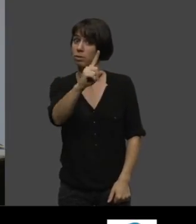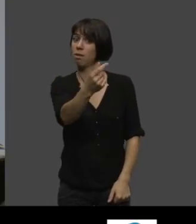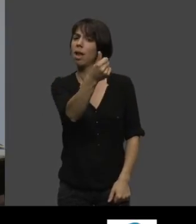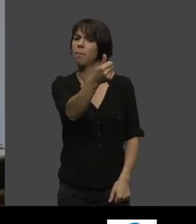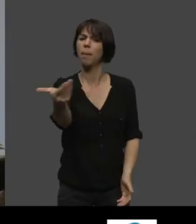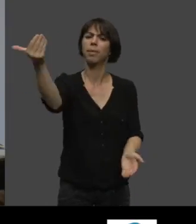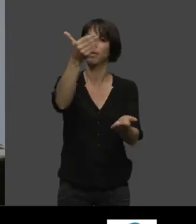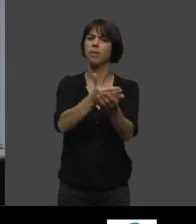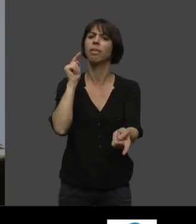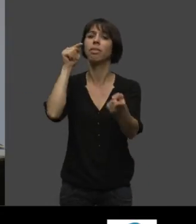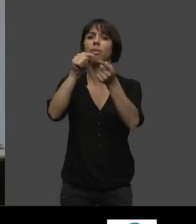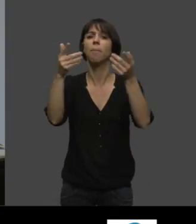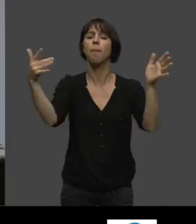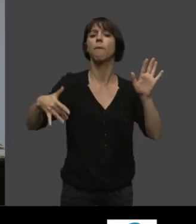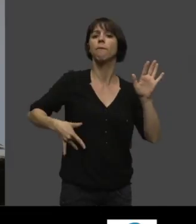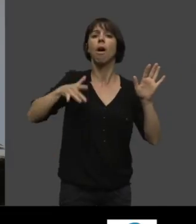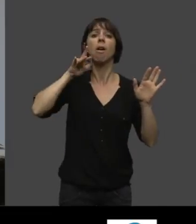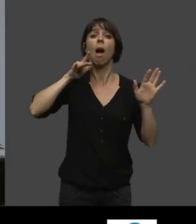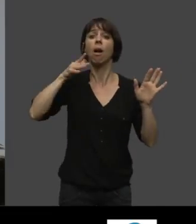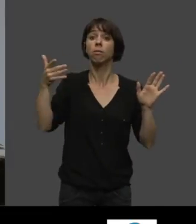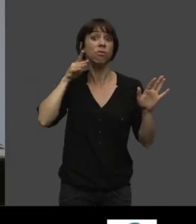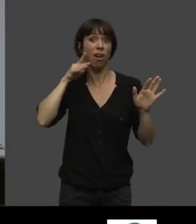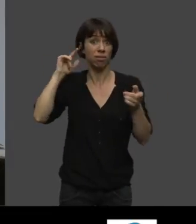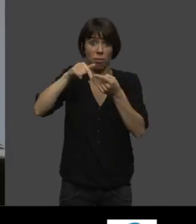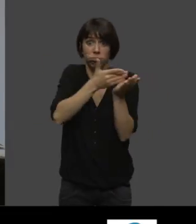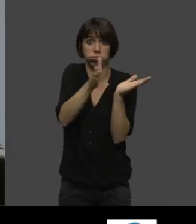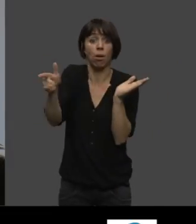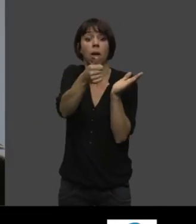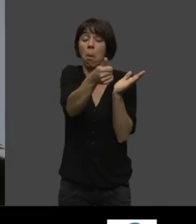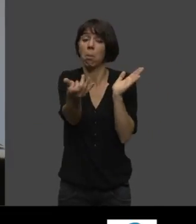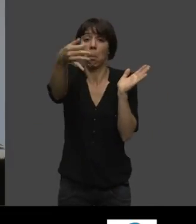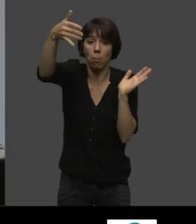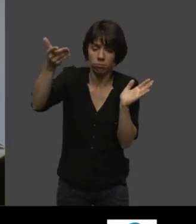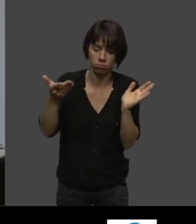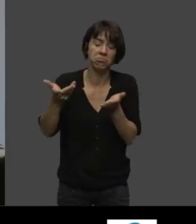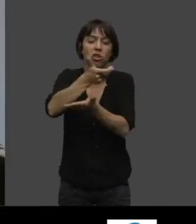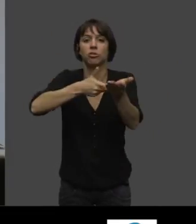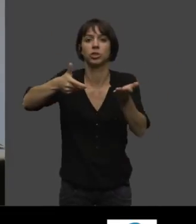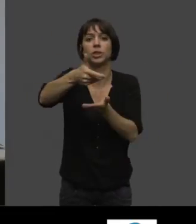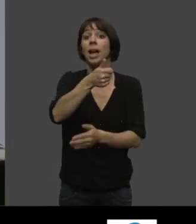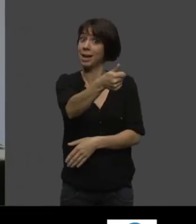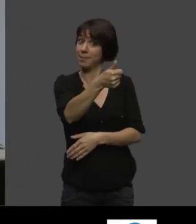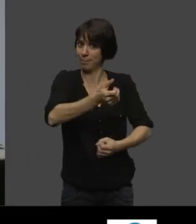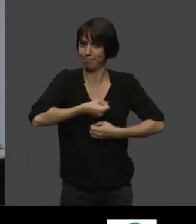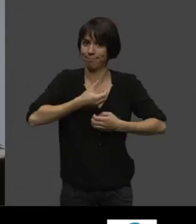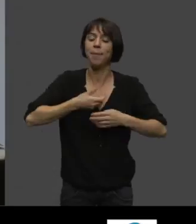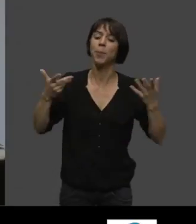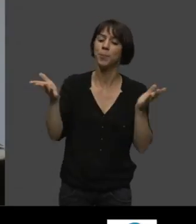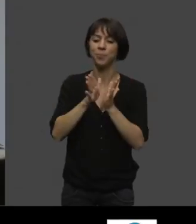Parler du foie gras. Bon, parler de tout, mais elle a parlé du foie gras et elle dit le foie gras, alors c'est tant de calories.